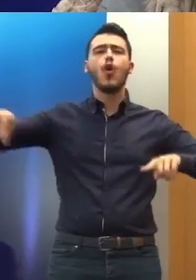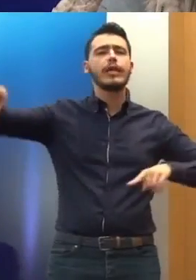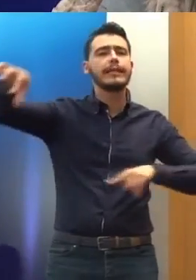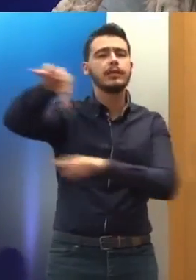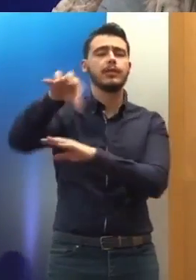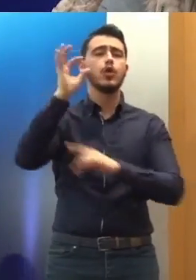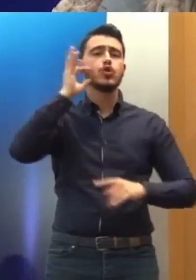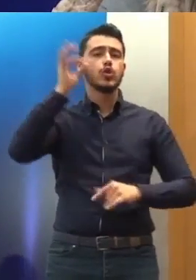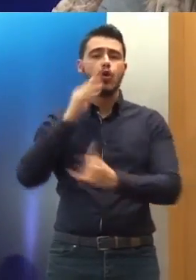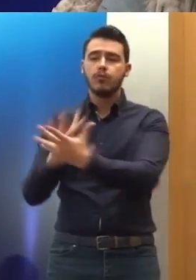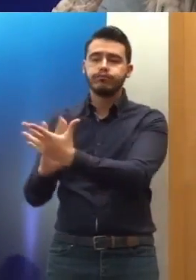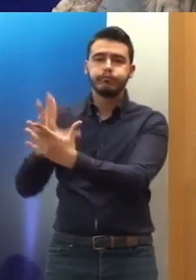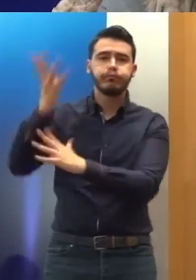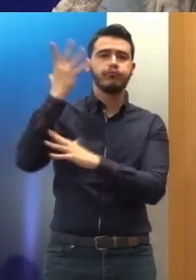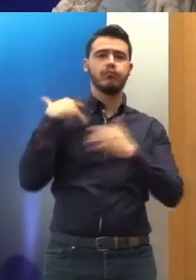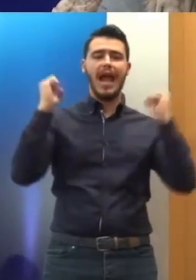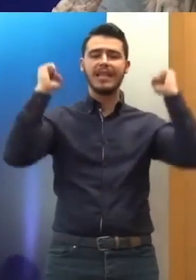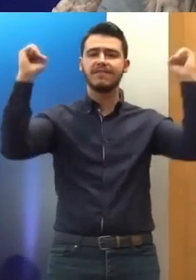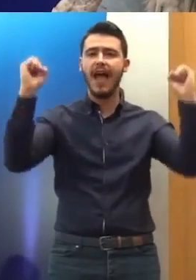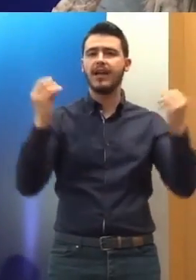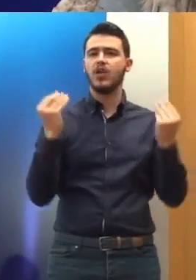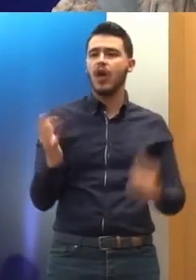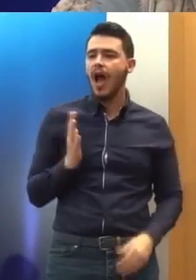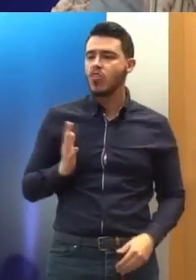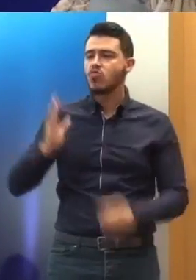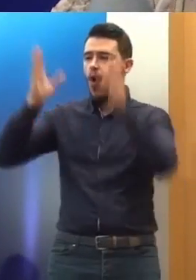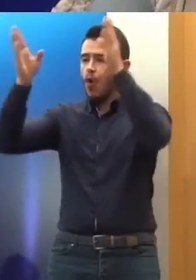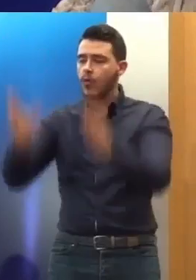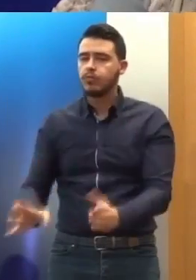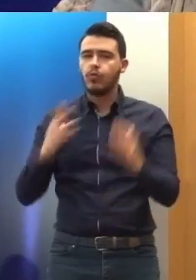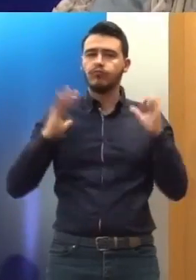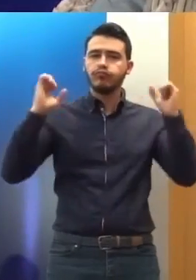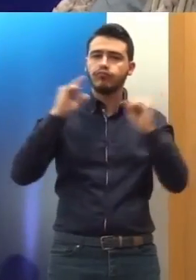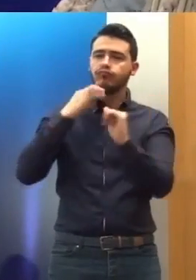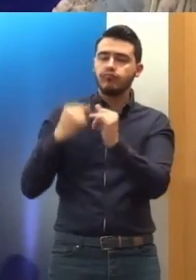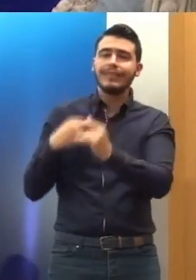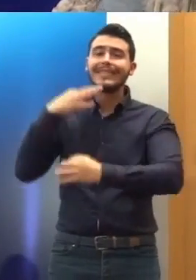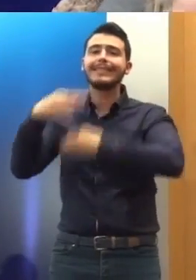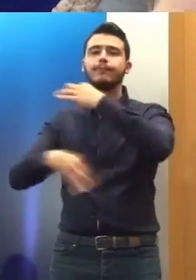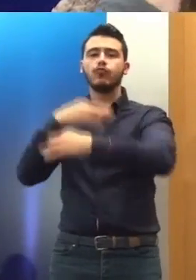προστασίας και την ενδυνάμωση της ασφαλείας και των συνθηκών κράτησης των ατόμων υπό την προστασία τους.